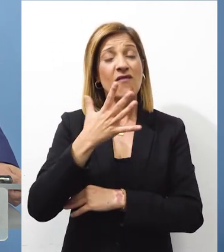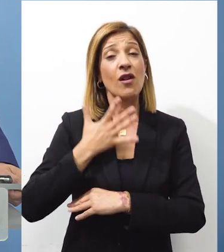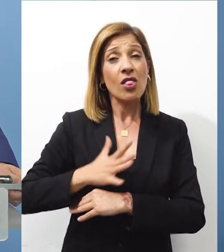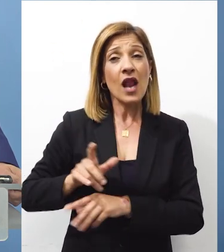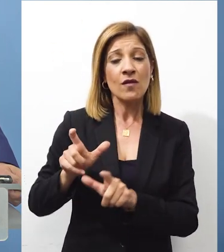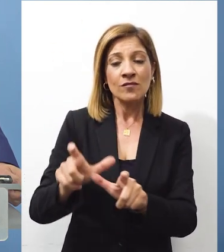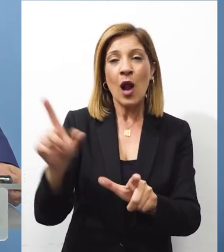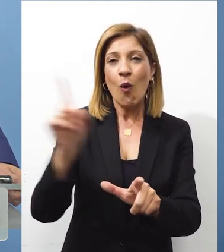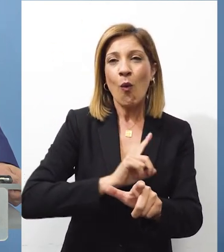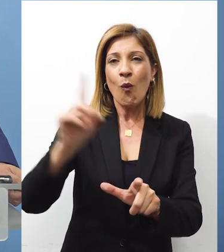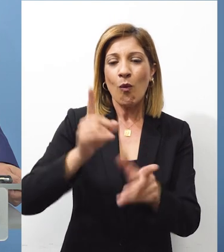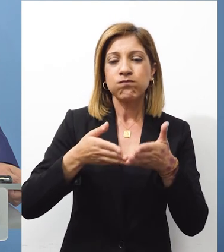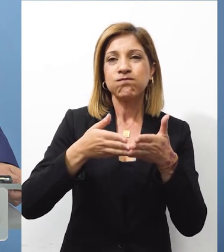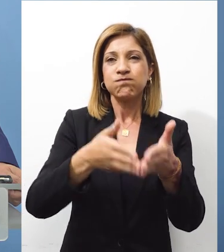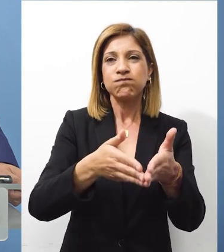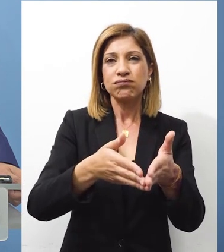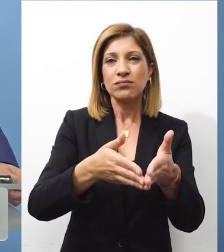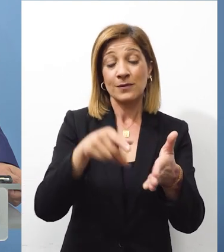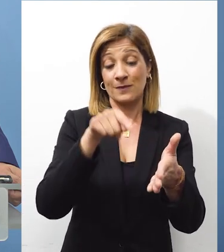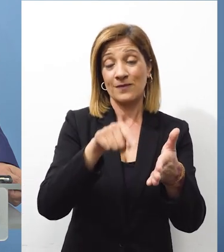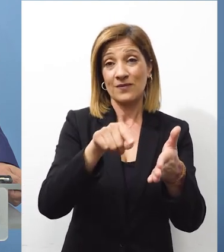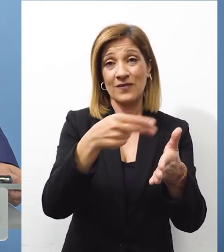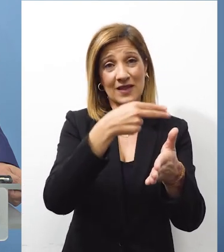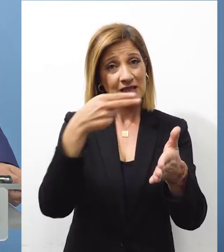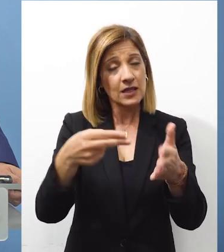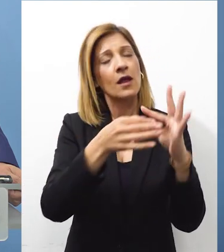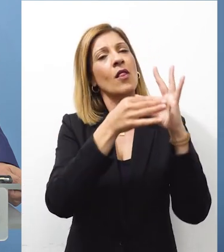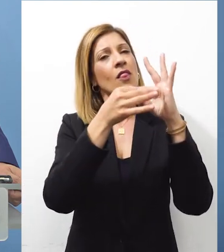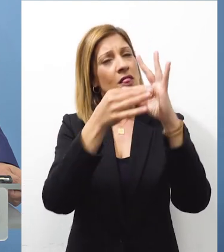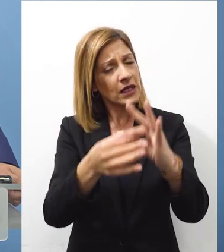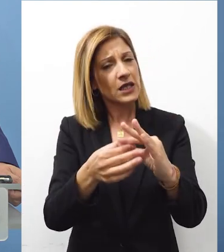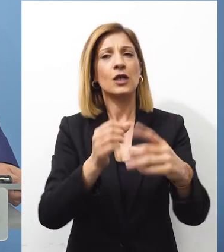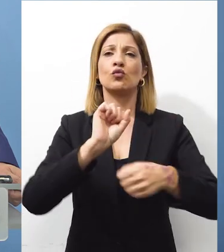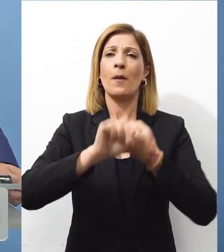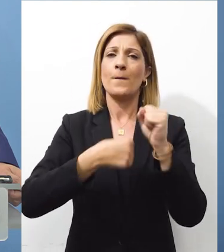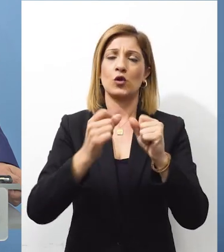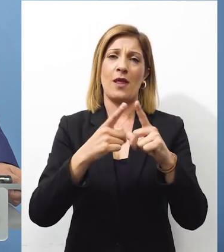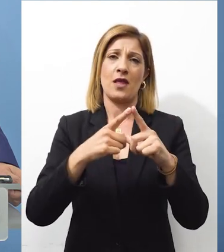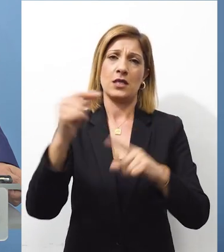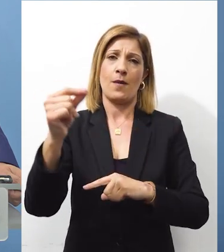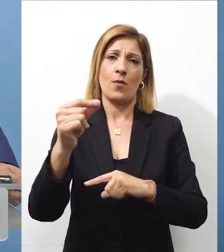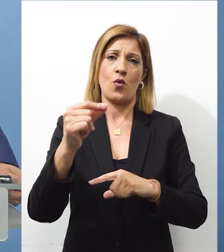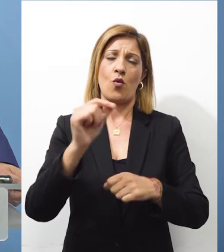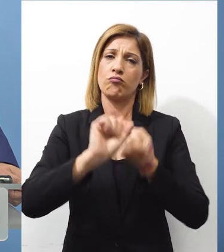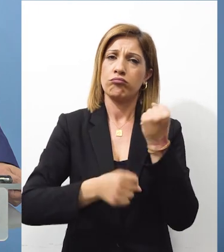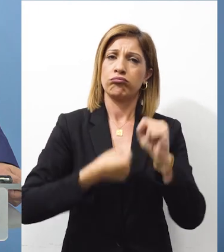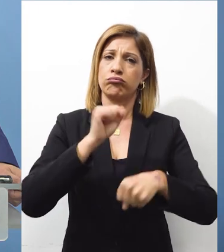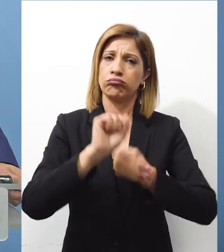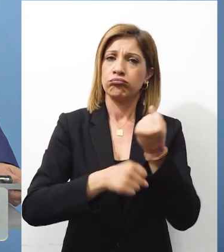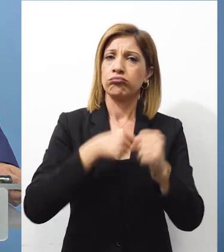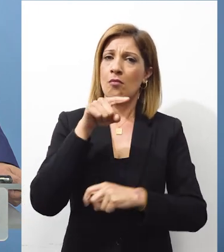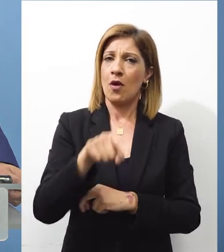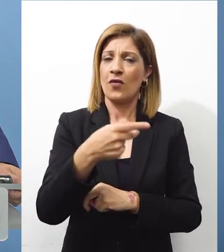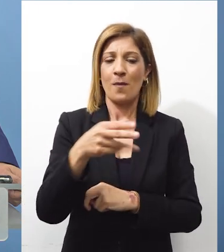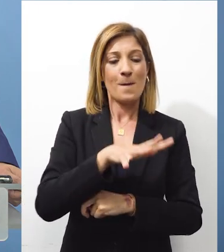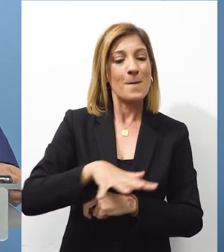περαιτέρω τις αυξημένες μεταναστευτικές ροές. Σε αυτό το πλαίσιο θα συνεχιστούν και οι προσπάθειές μας για τον χαρακτηρισμό